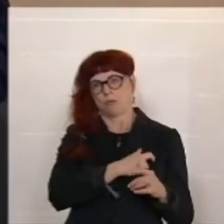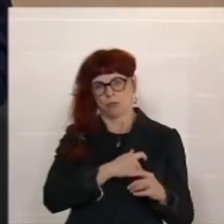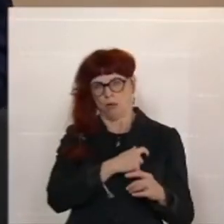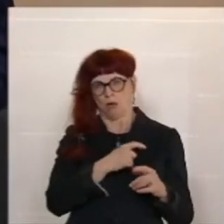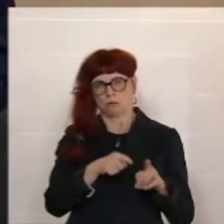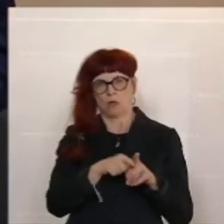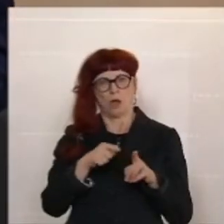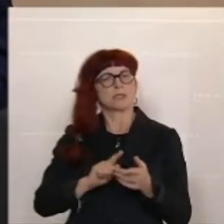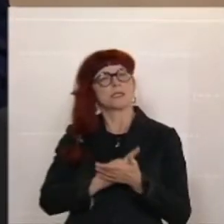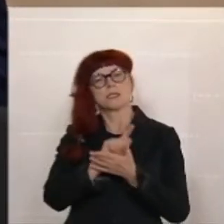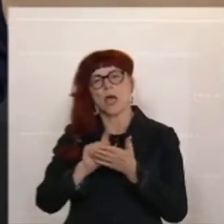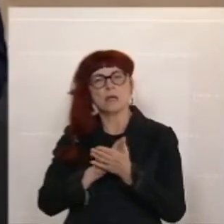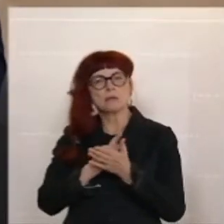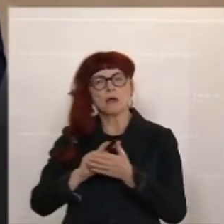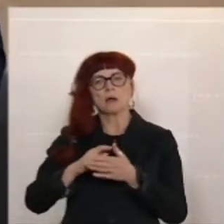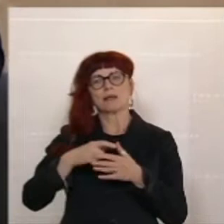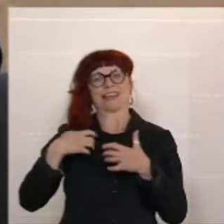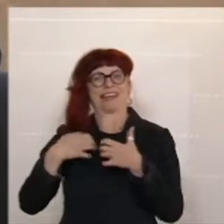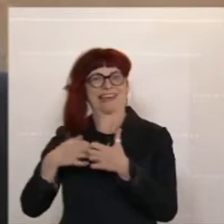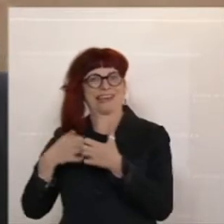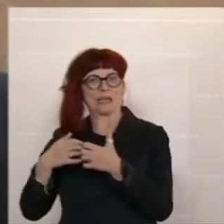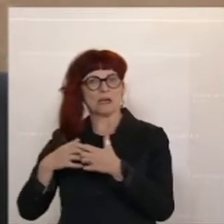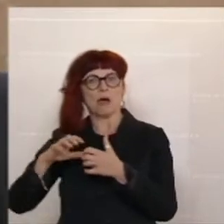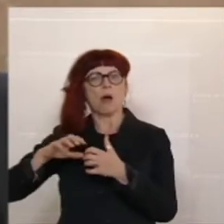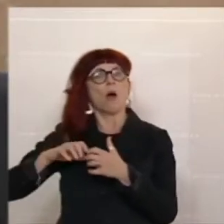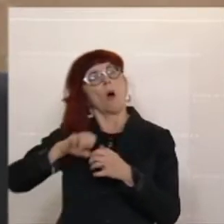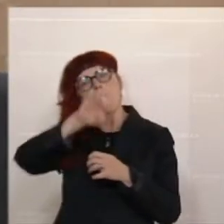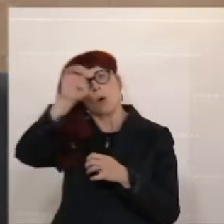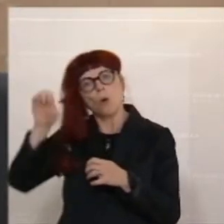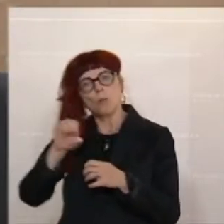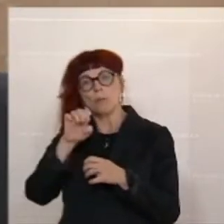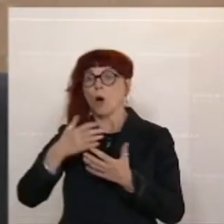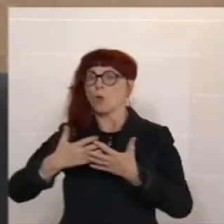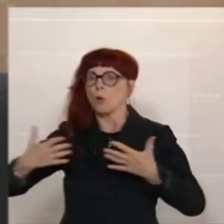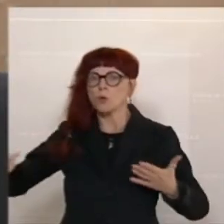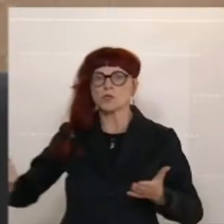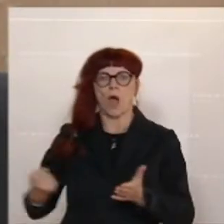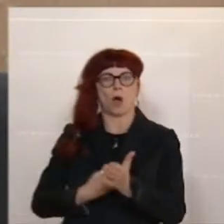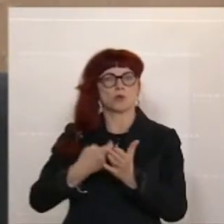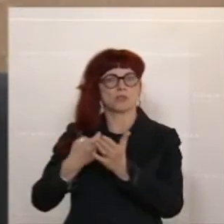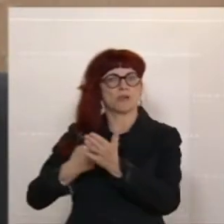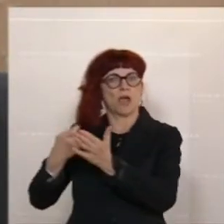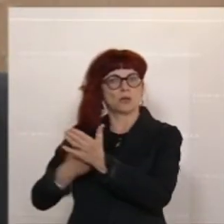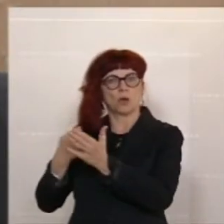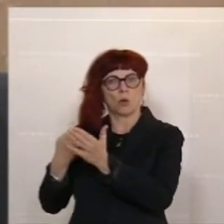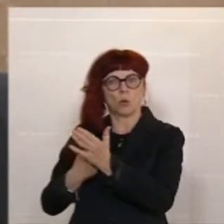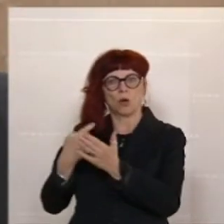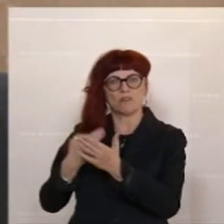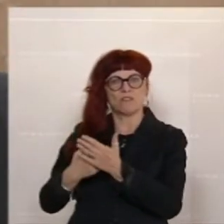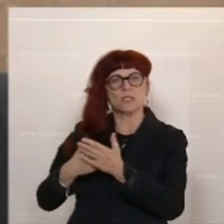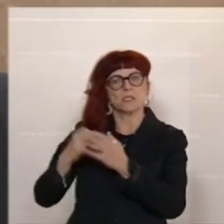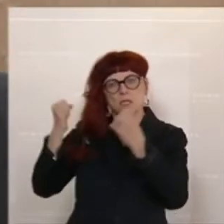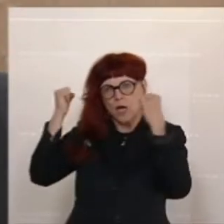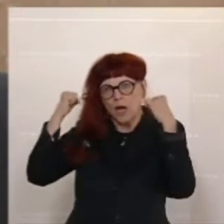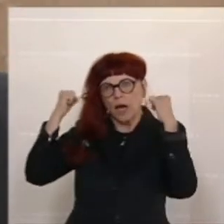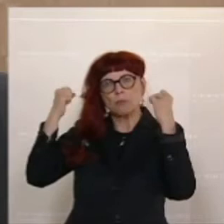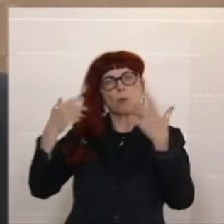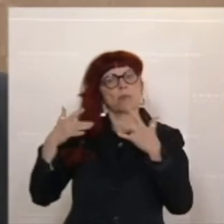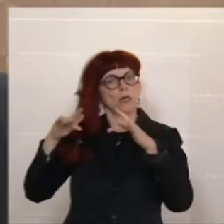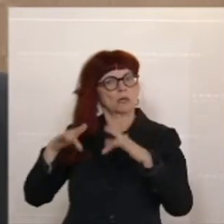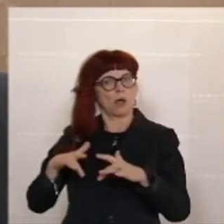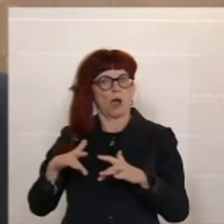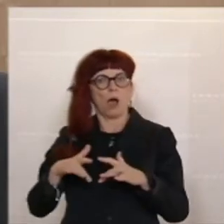einer der größten Herausforderungen, die die Republik zu begegnen hat, mit Halbwahrheiten, Desinformation